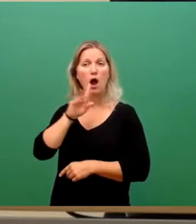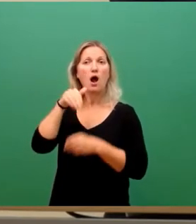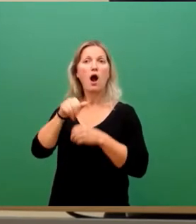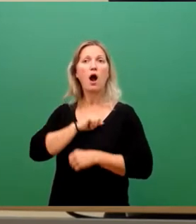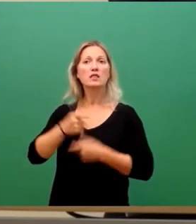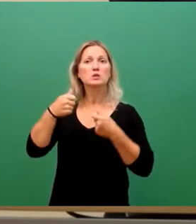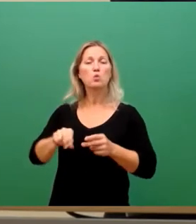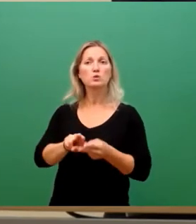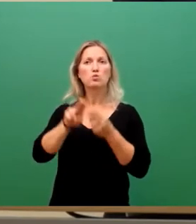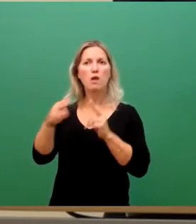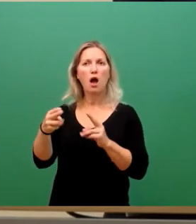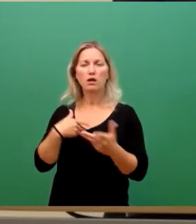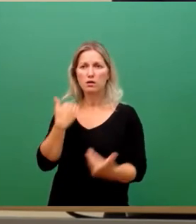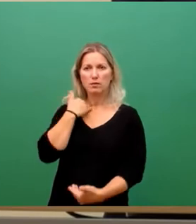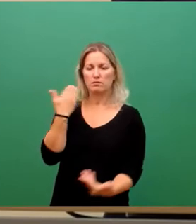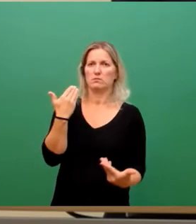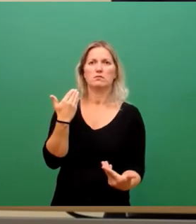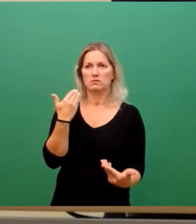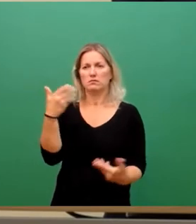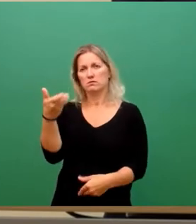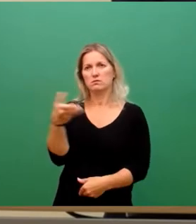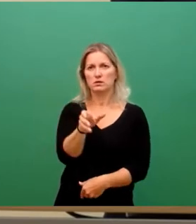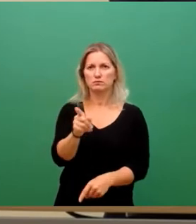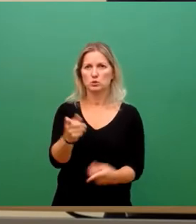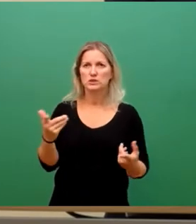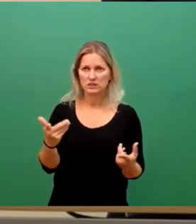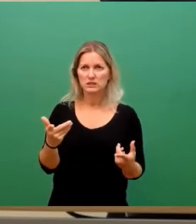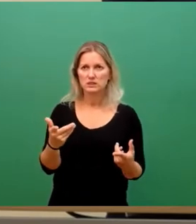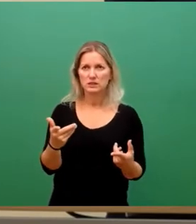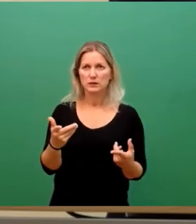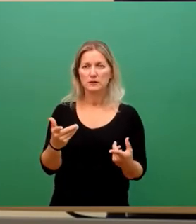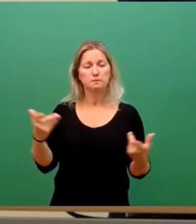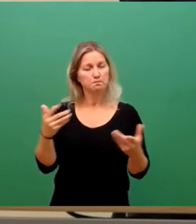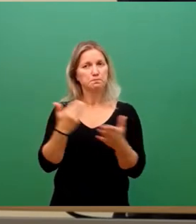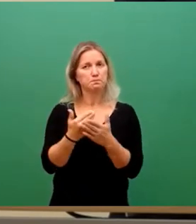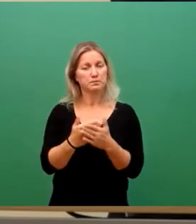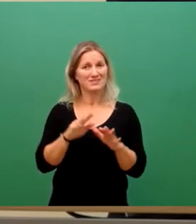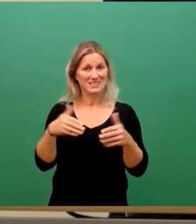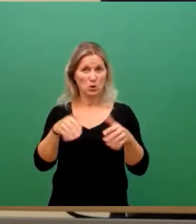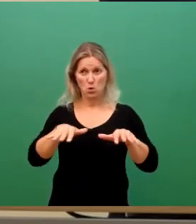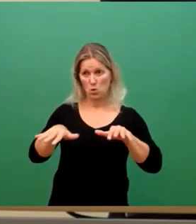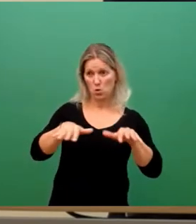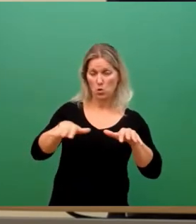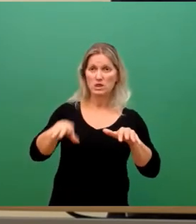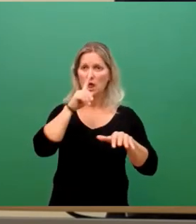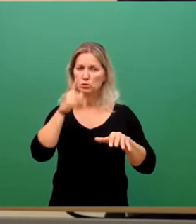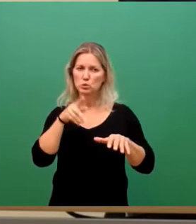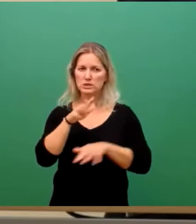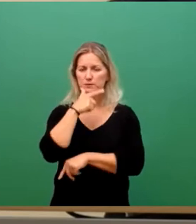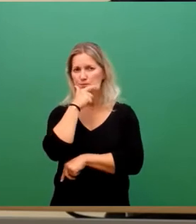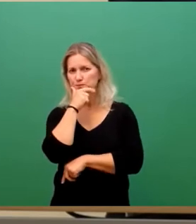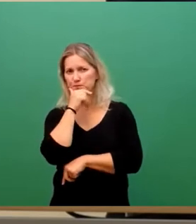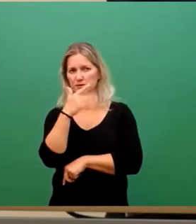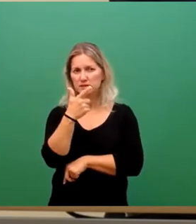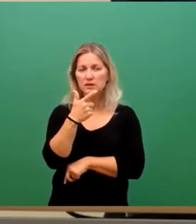anderes übrig, als dann solche Thematiken aufzuführen. Und in dieser Gemengelage muss man eine Abwägung finden. Es